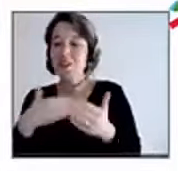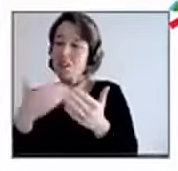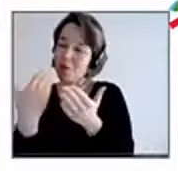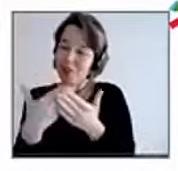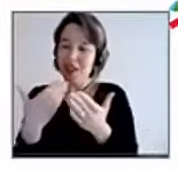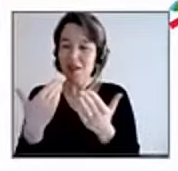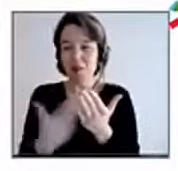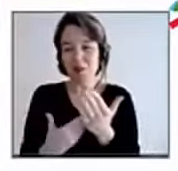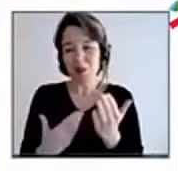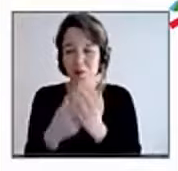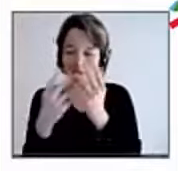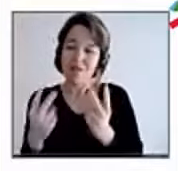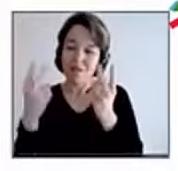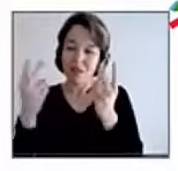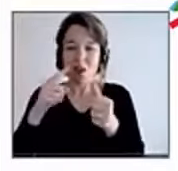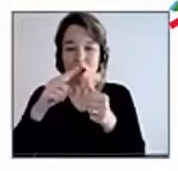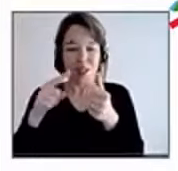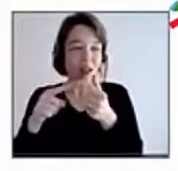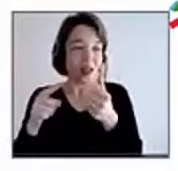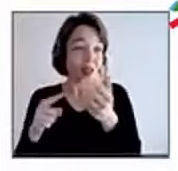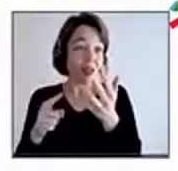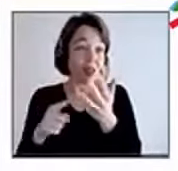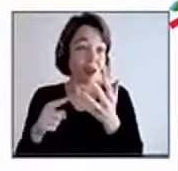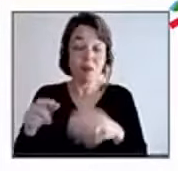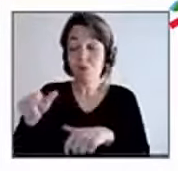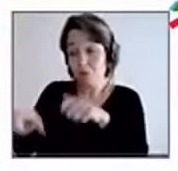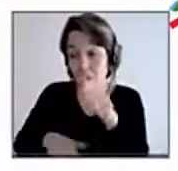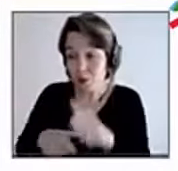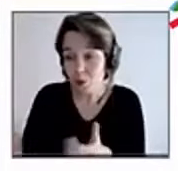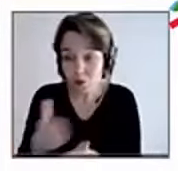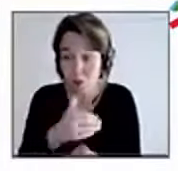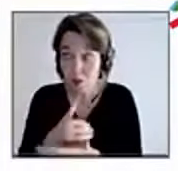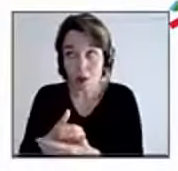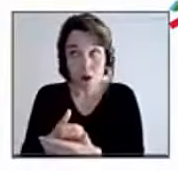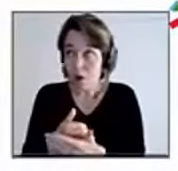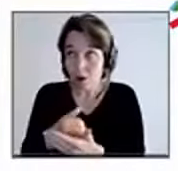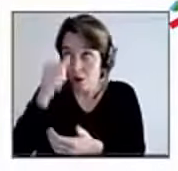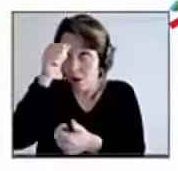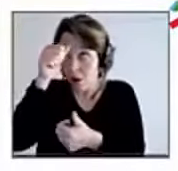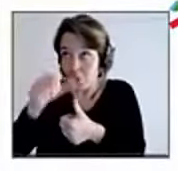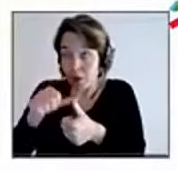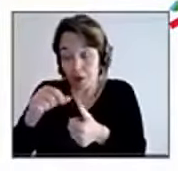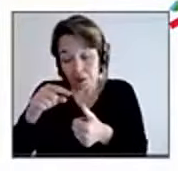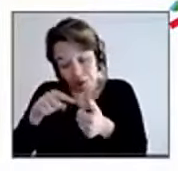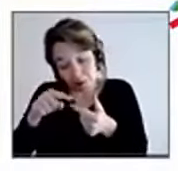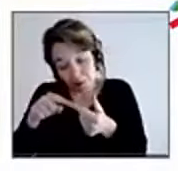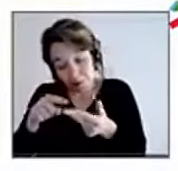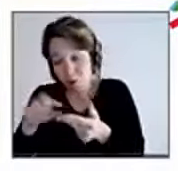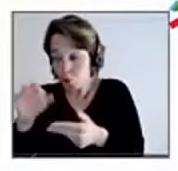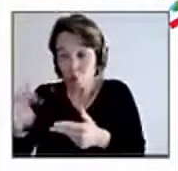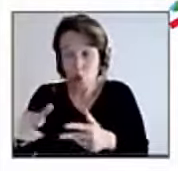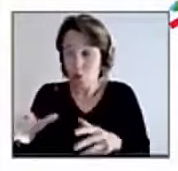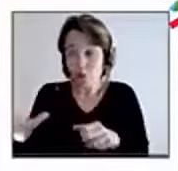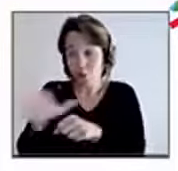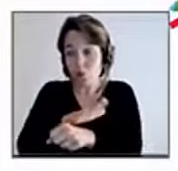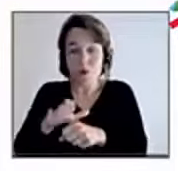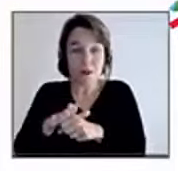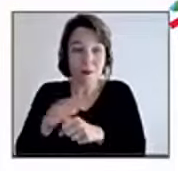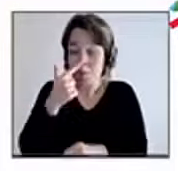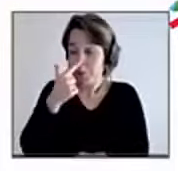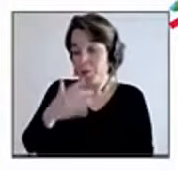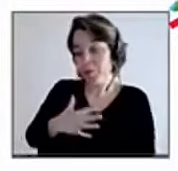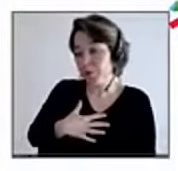'esprit ou au-dessus du nez du collaborateur. se sont bien d'une ou deux parce que ce n pas véritablement incarné. Je trouve que la tendance, pourquoi, à quelles conditions j'y crois,